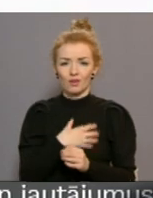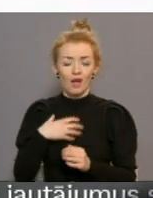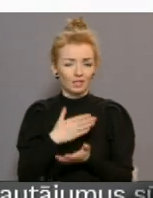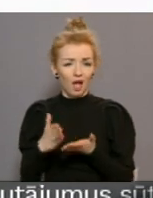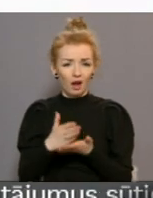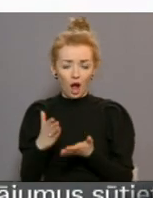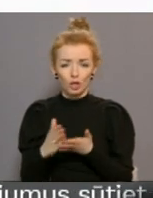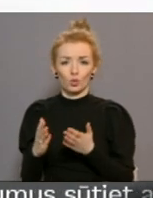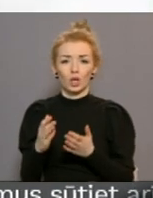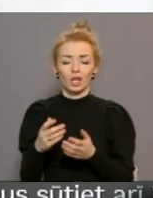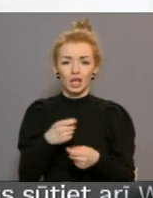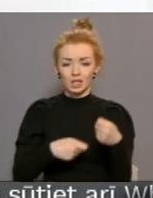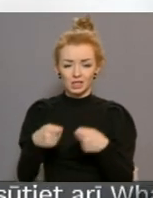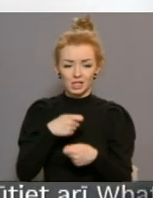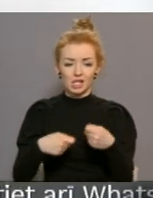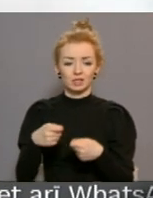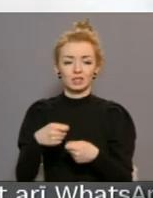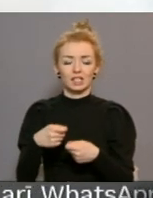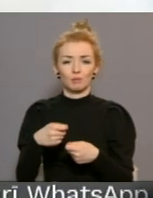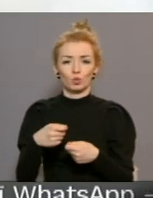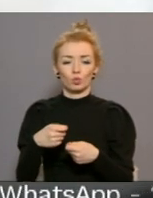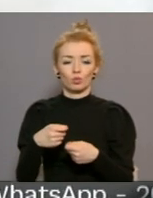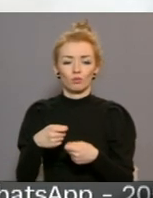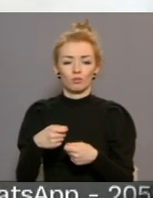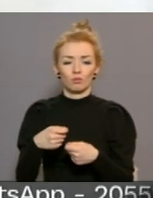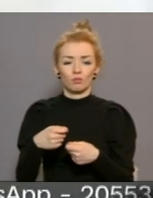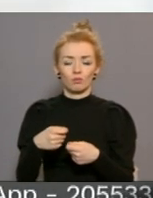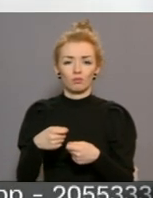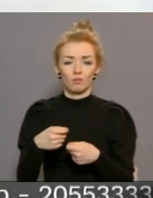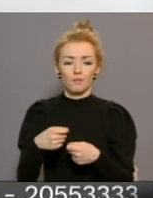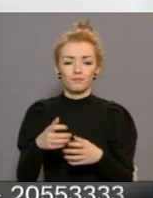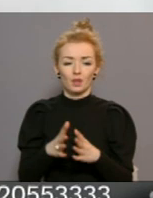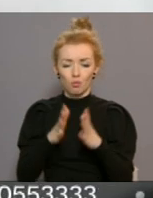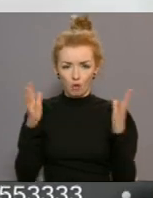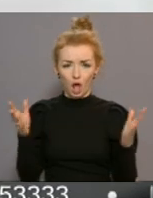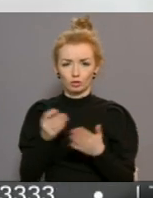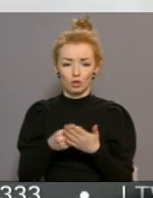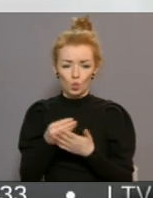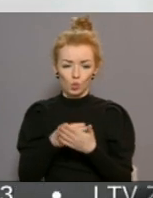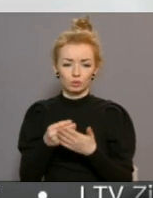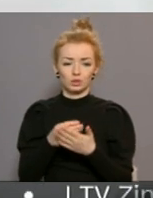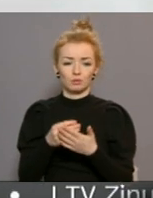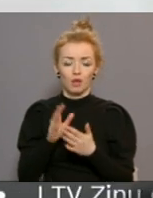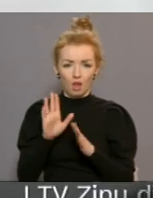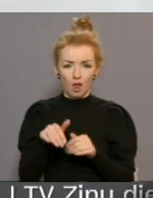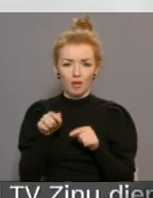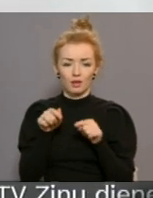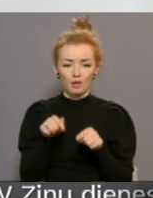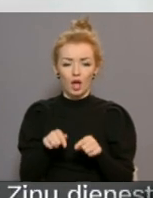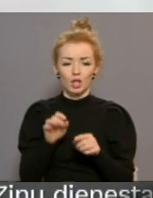tirzniecību plašā nozīmē, lai tā tiešā